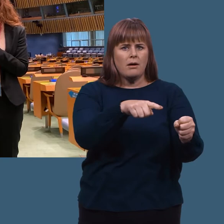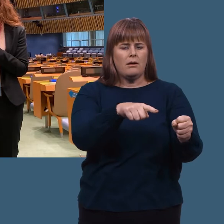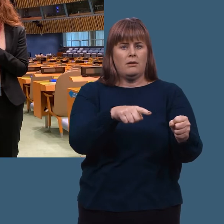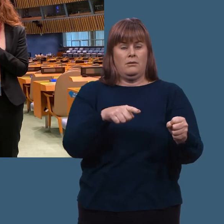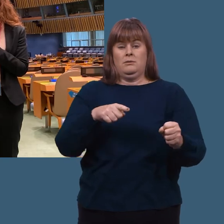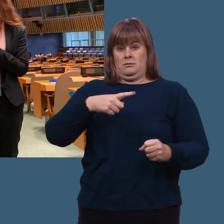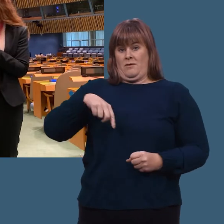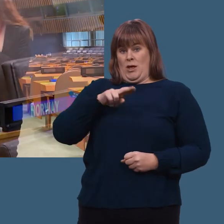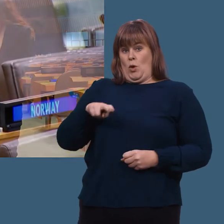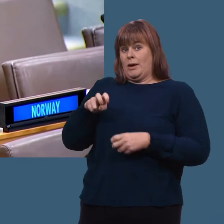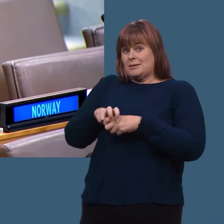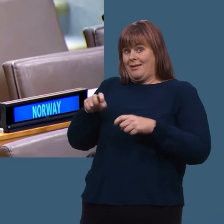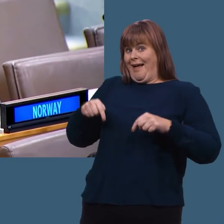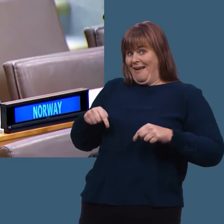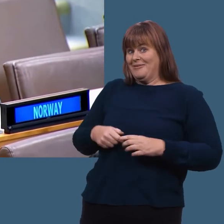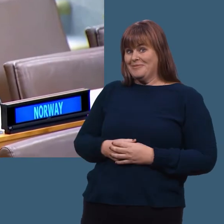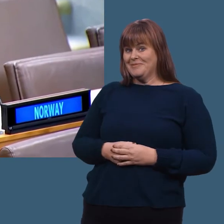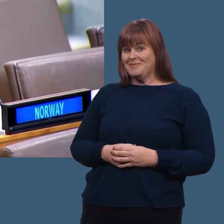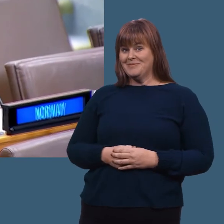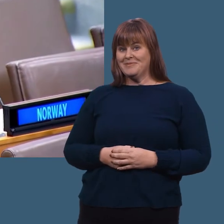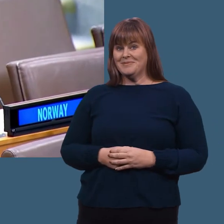da var det Norge igjen, sammen stod den her.